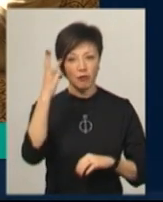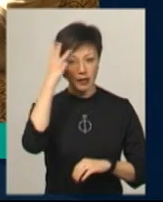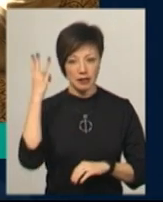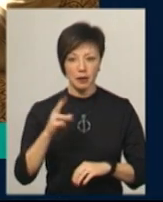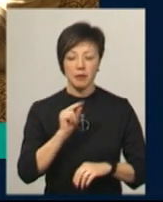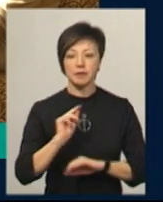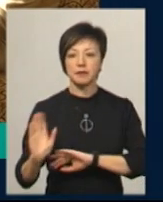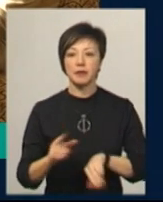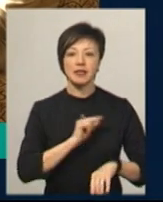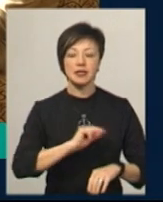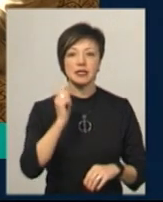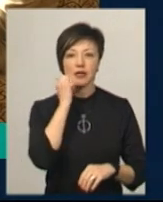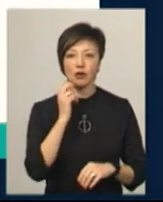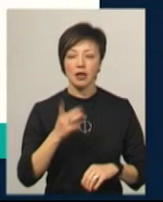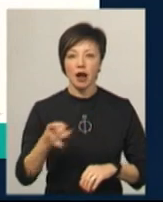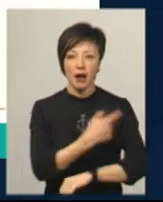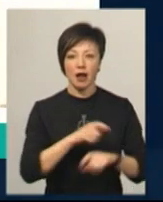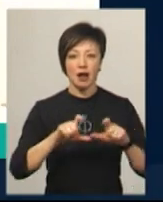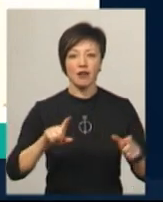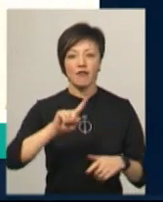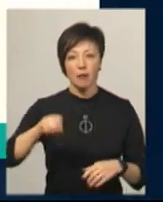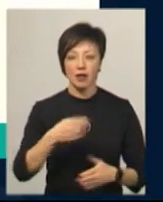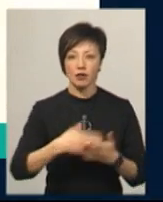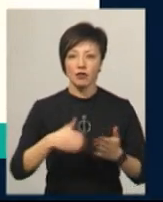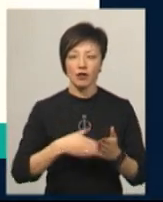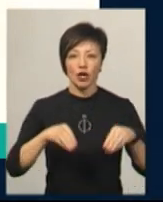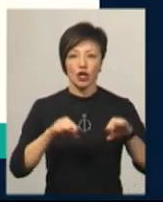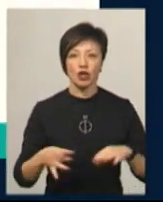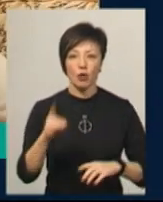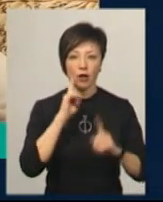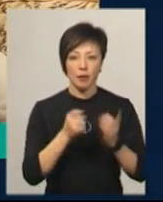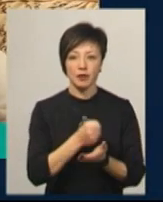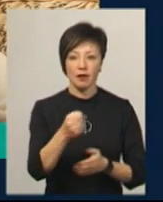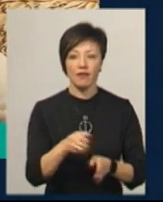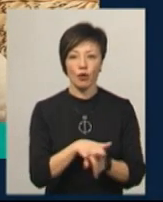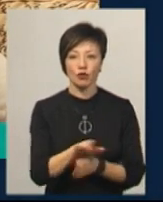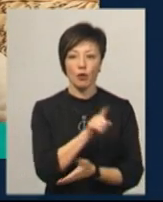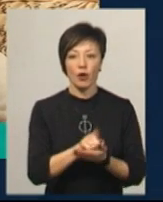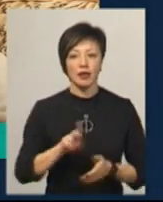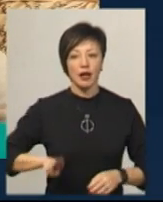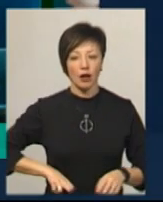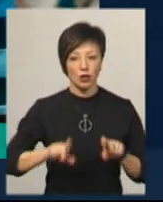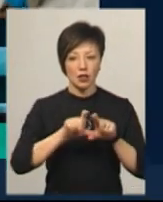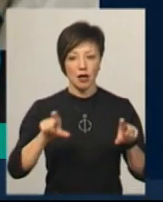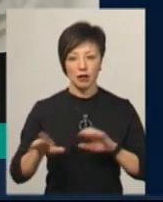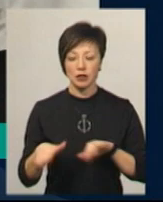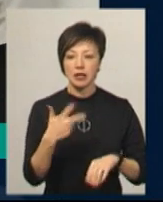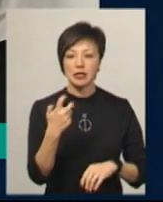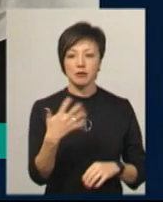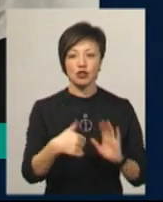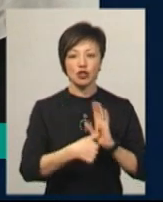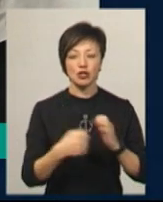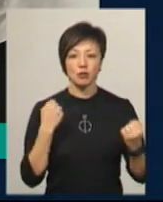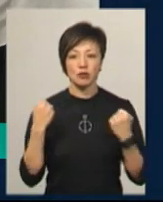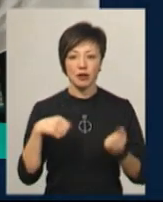Працівники Старокостянтинівської райлікарні вимагають скасувати рішення районної ради про призначення виконуючої обов'язки директора закладу. 356